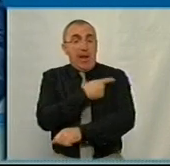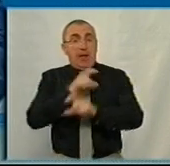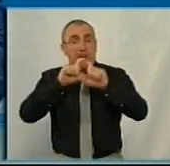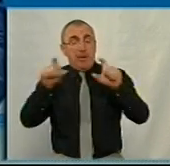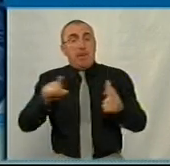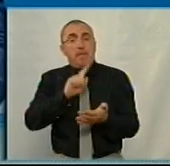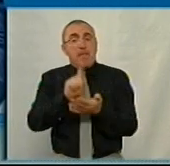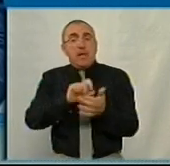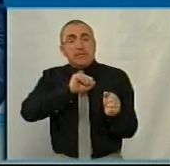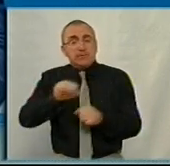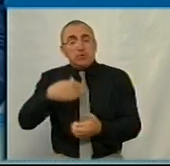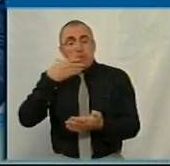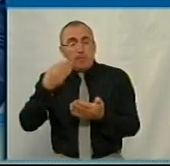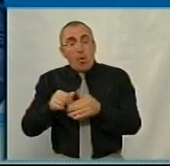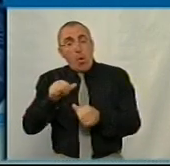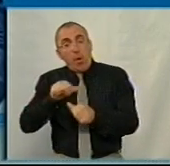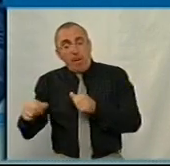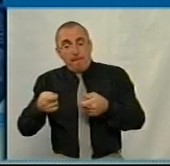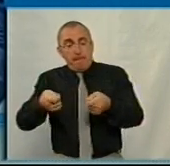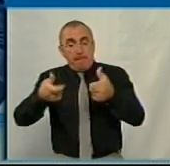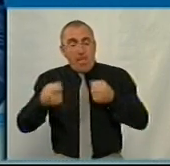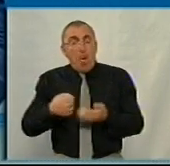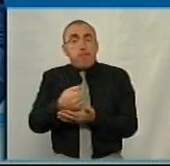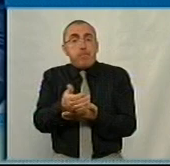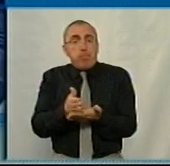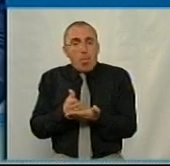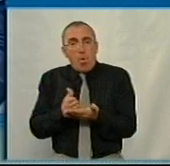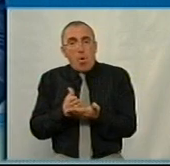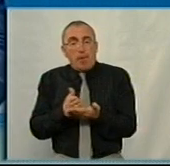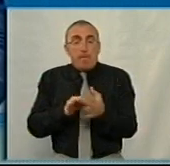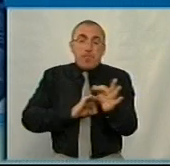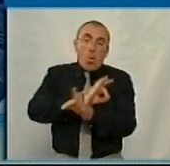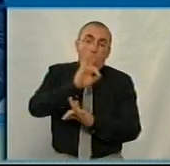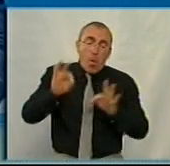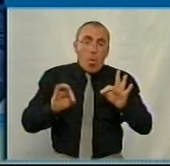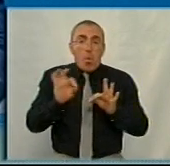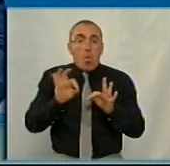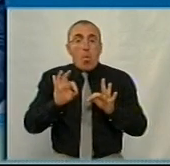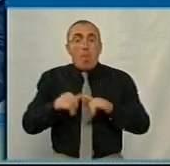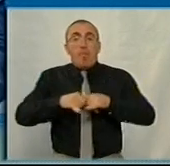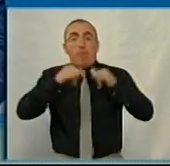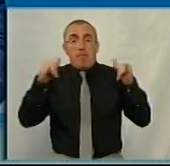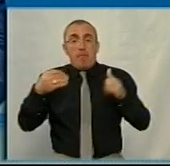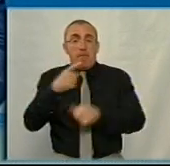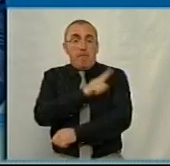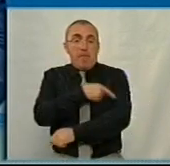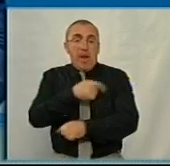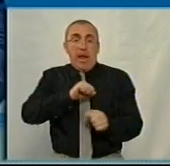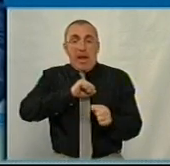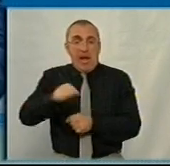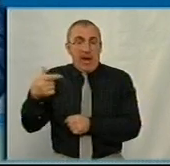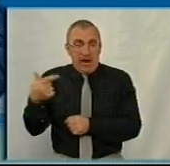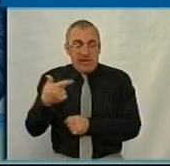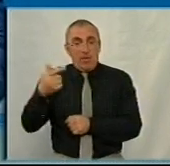мають захистити свої окремі пакети послуг, чи окремі проекти понад обсяг медичних гарантій, які